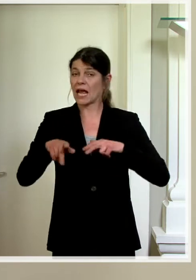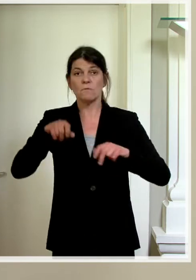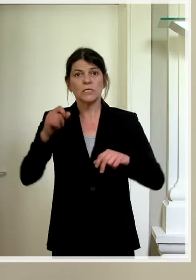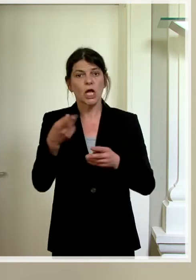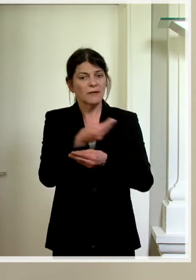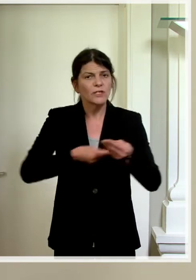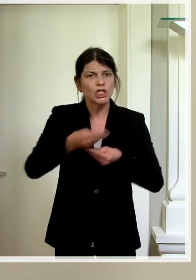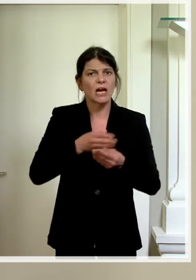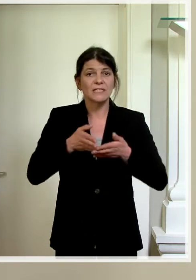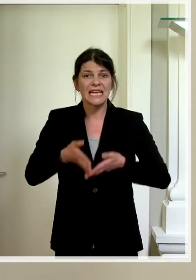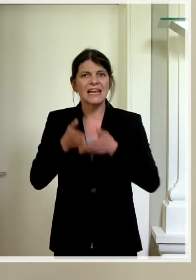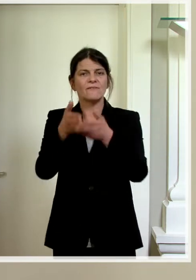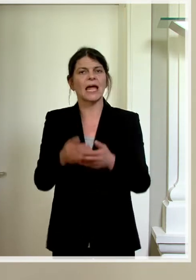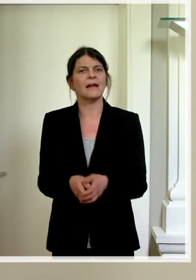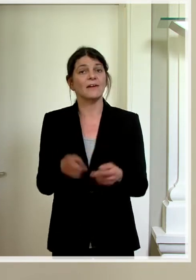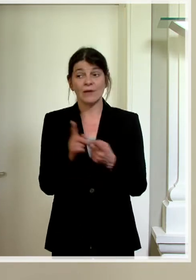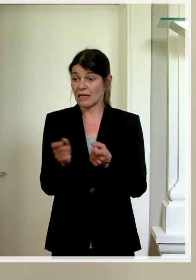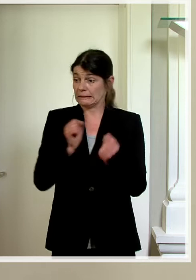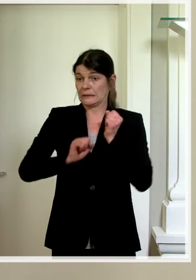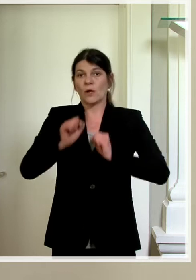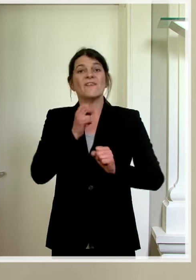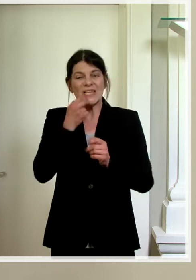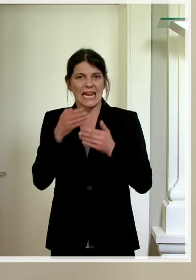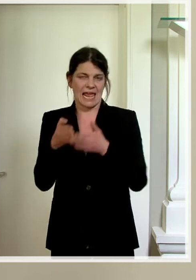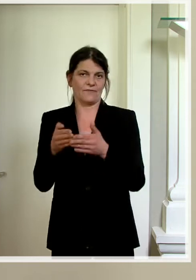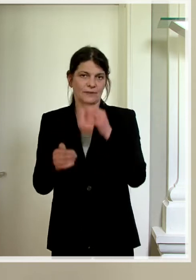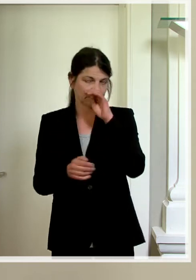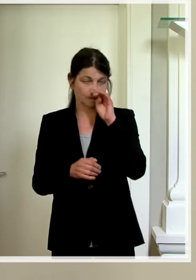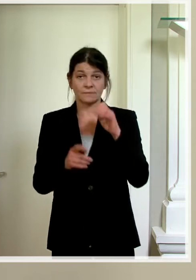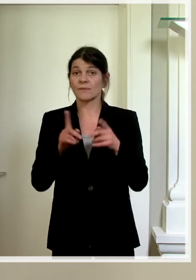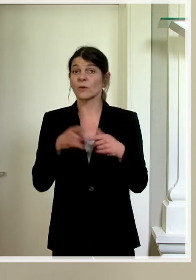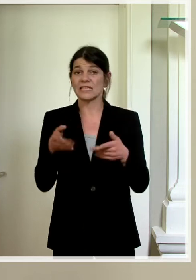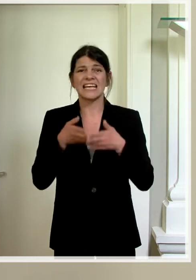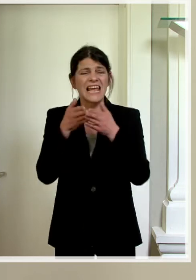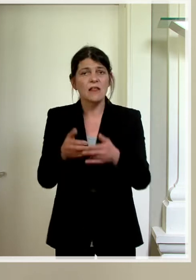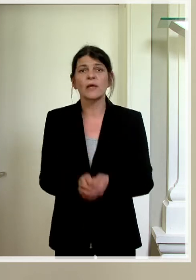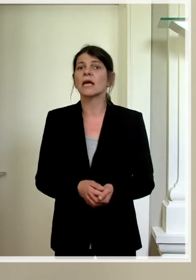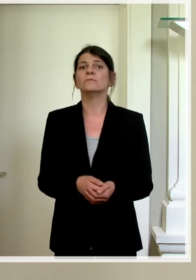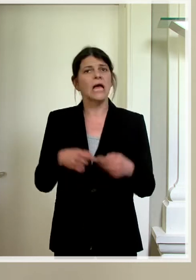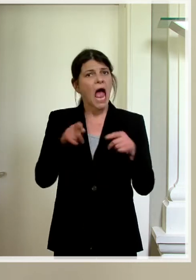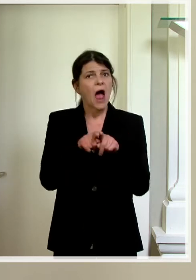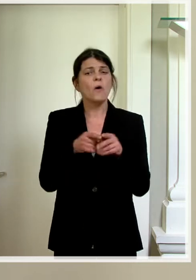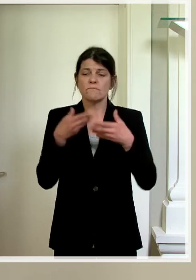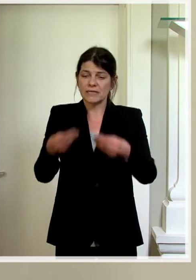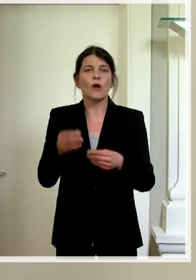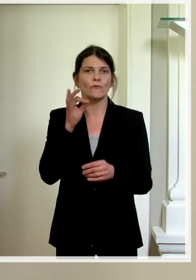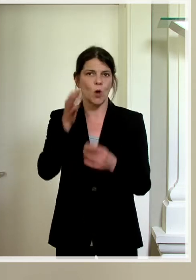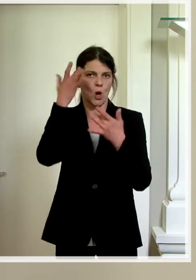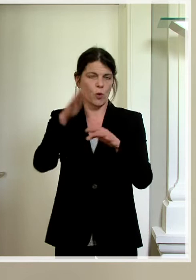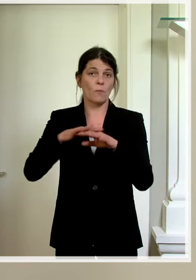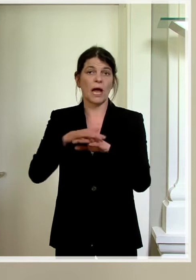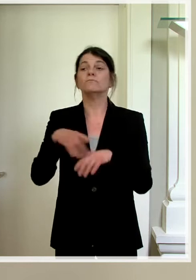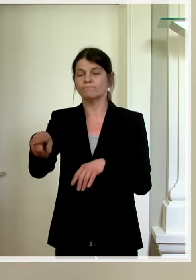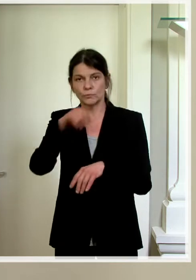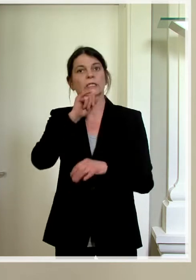Wirtschaftshilfe in akuter Notlage zu helfen versucht und diese Hilfe auch im Kulturbereich angenommen wurde.